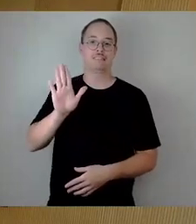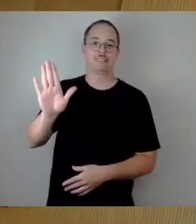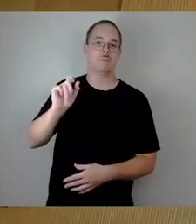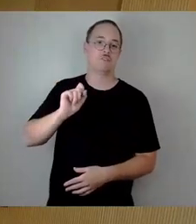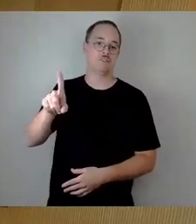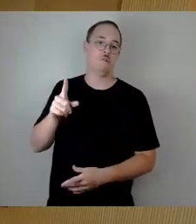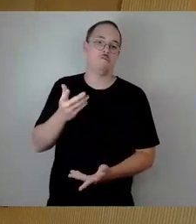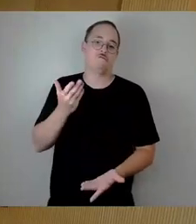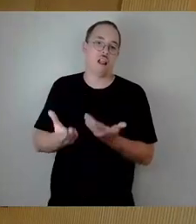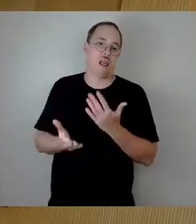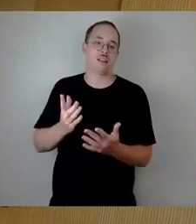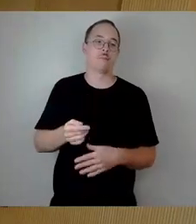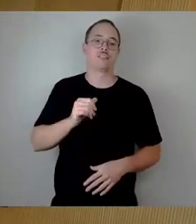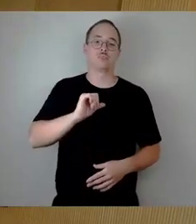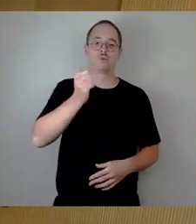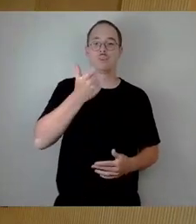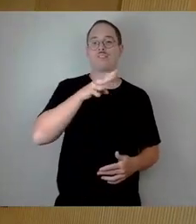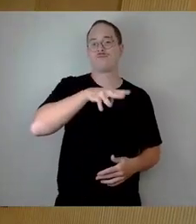Als nächstes BSW, Herr Böhme.